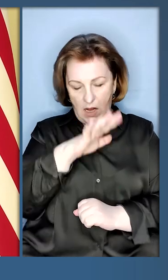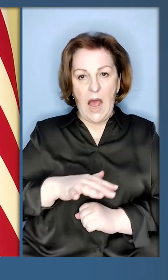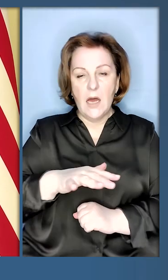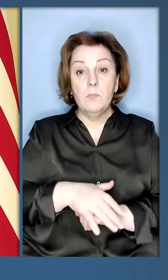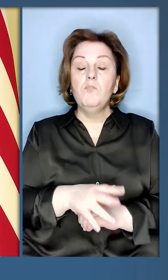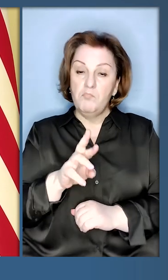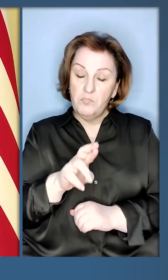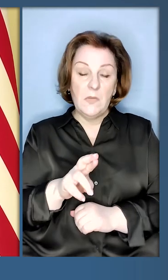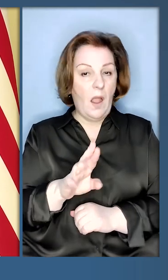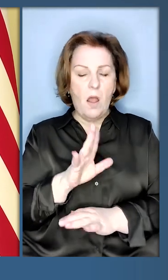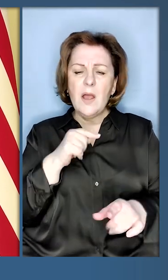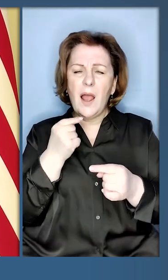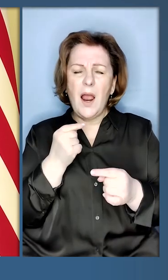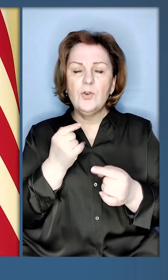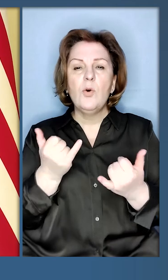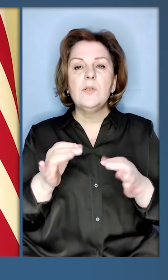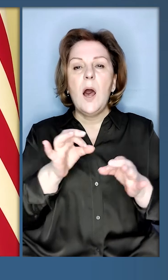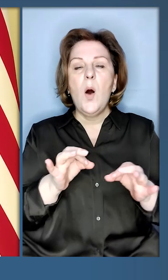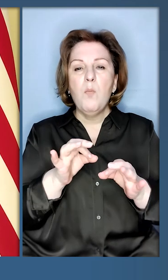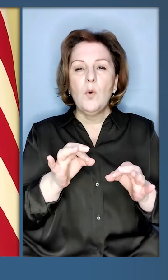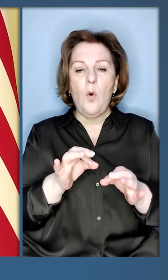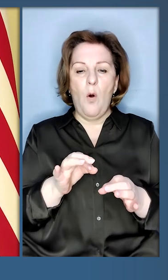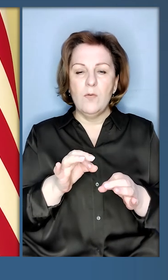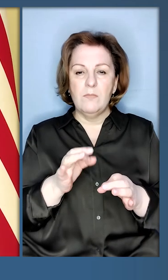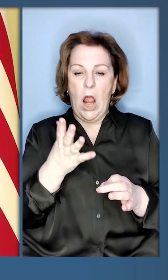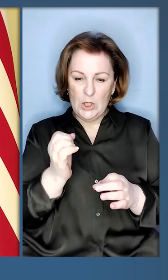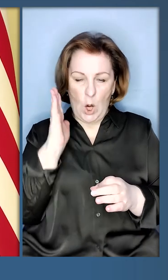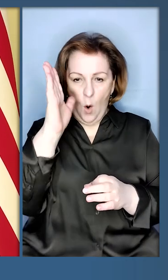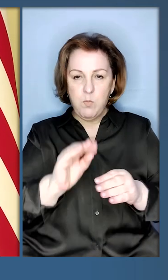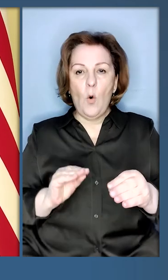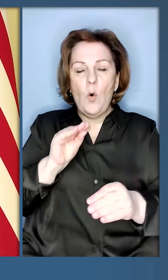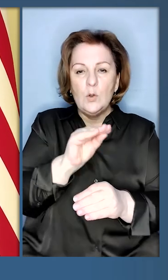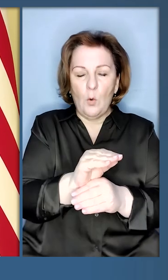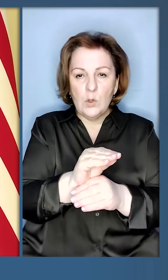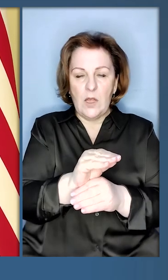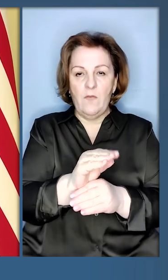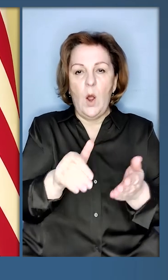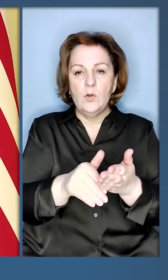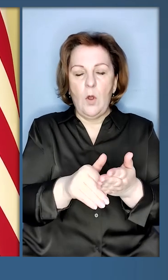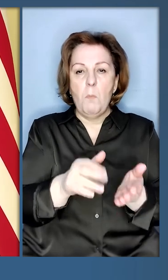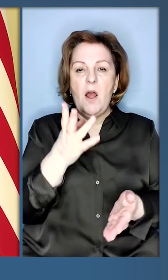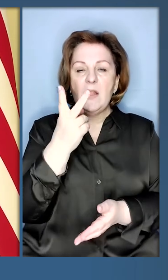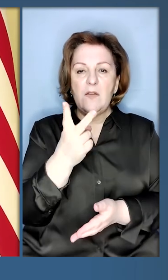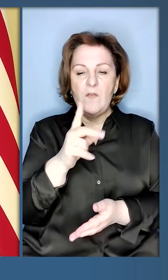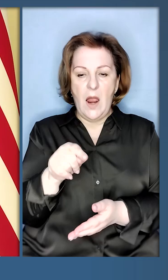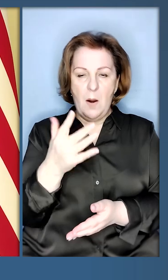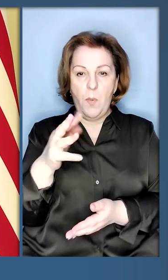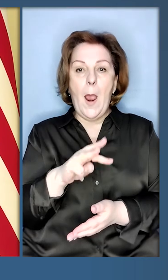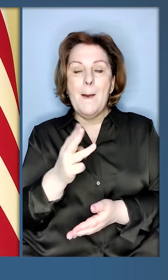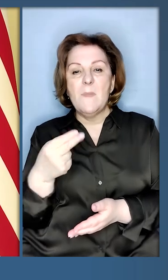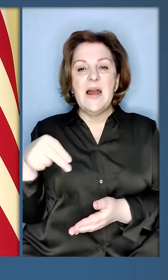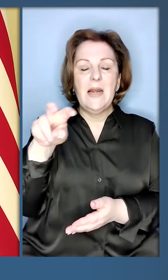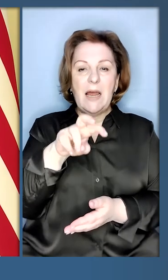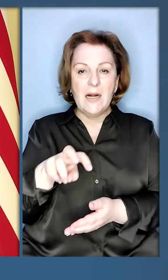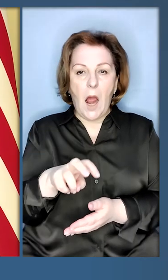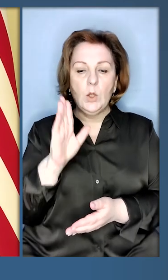я не кажу зараз про ті додаткову допомогу, на 2,5 мільярди, яка ще буде